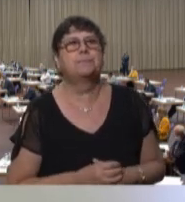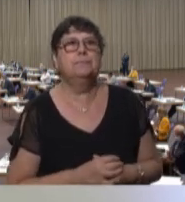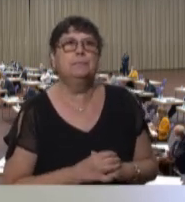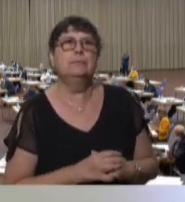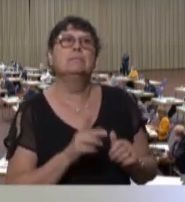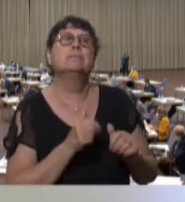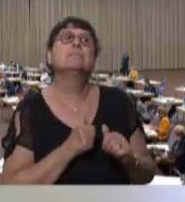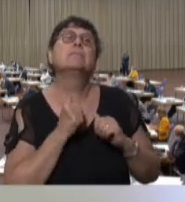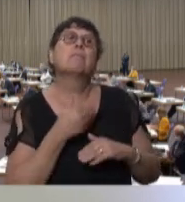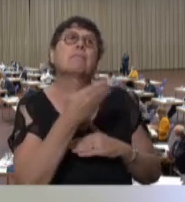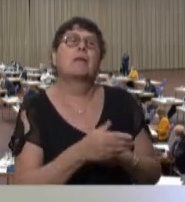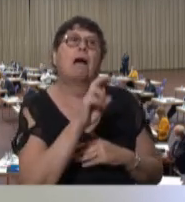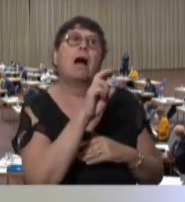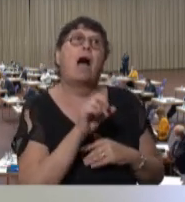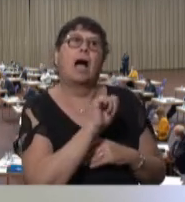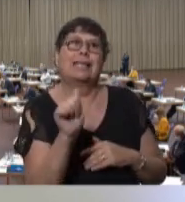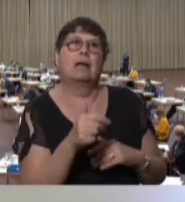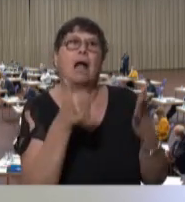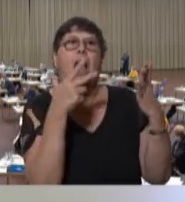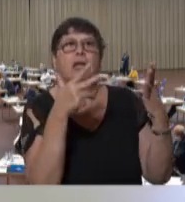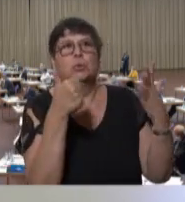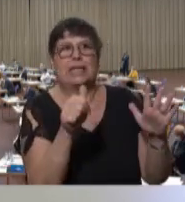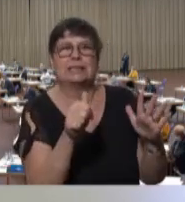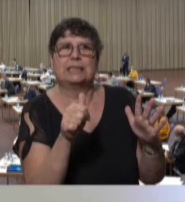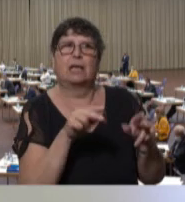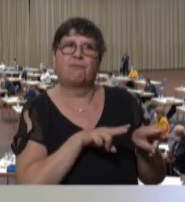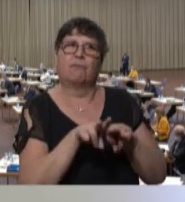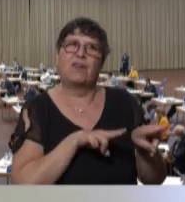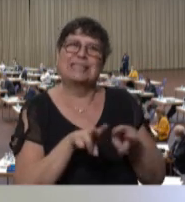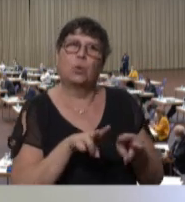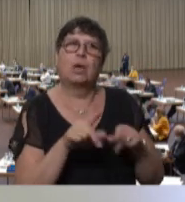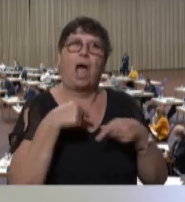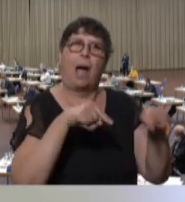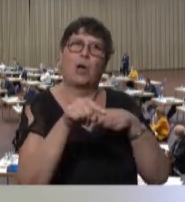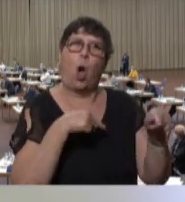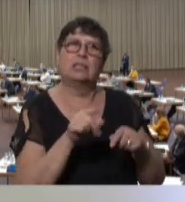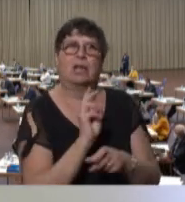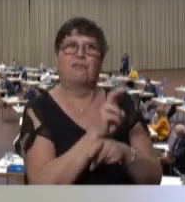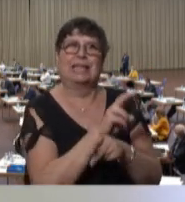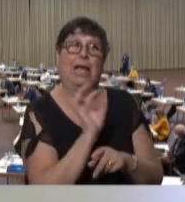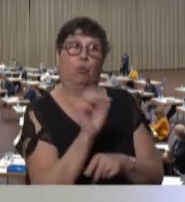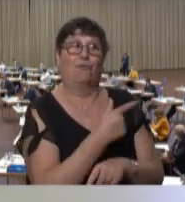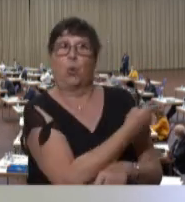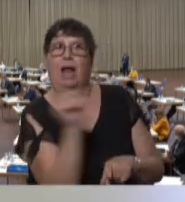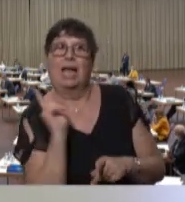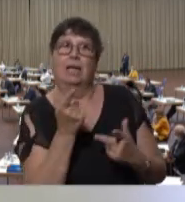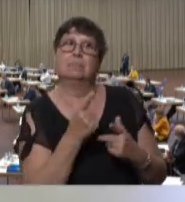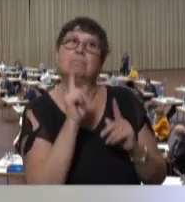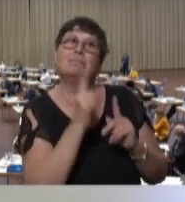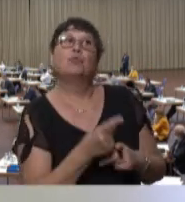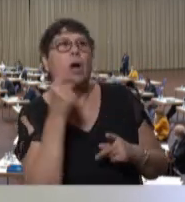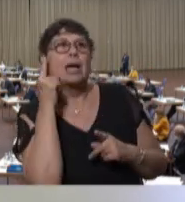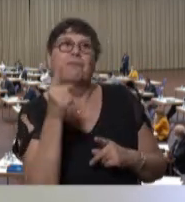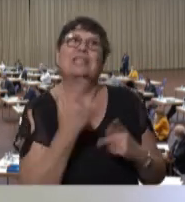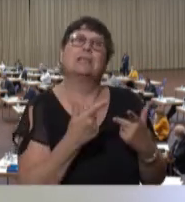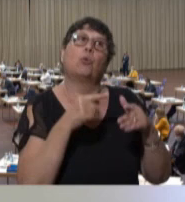Nach Artikel 68 der Verfassung sind die Abgeordneten Vertreter des ganzen Volkes, nur ihrem Gewissen unterworfen und